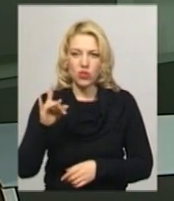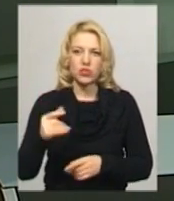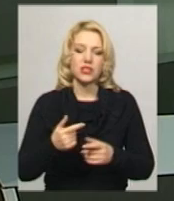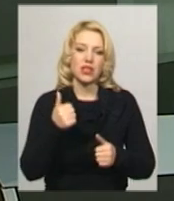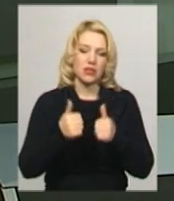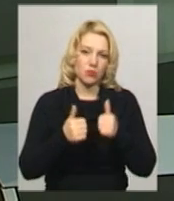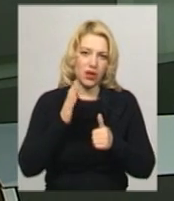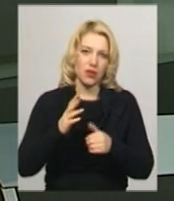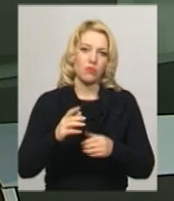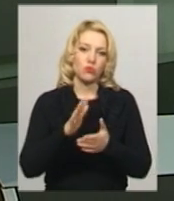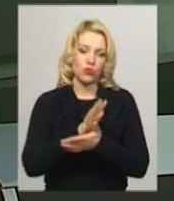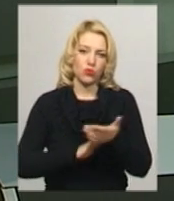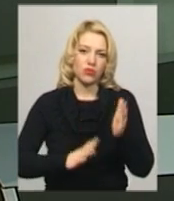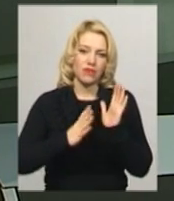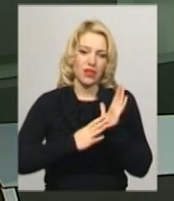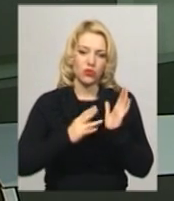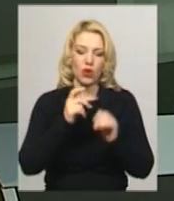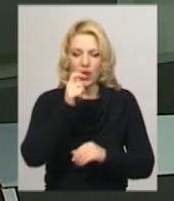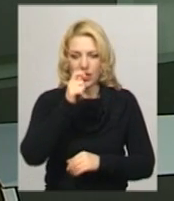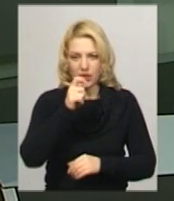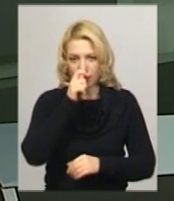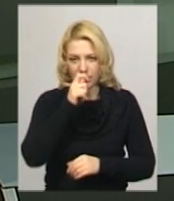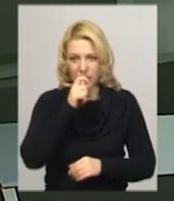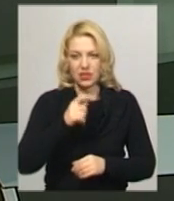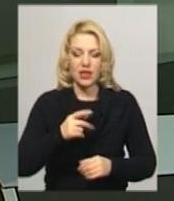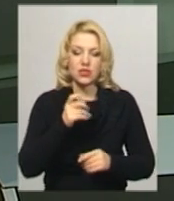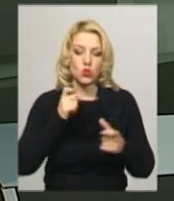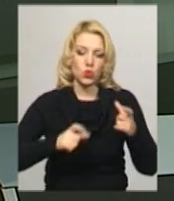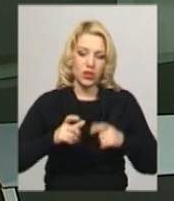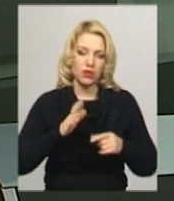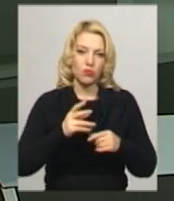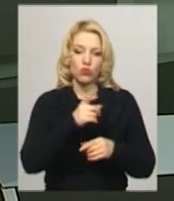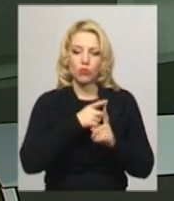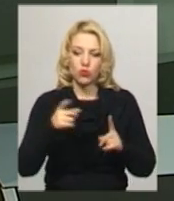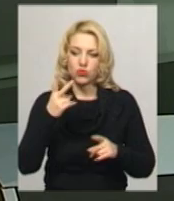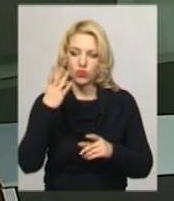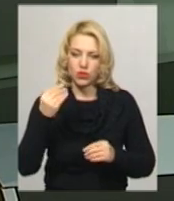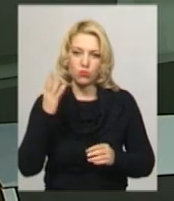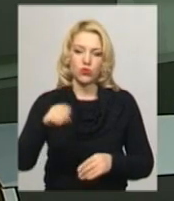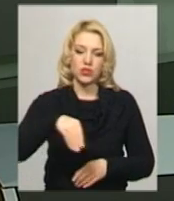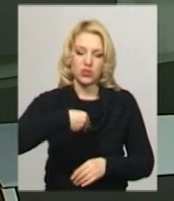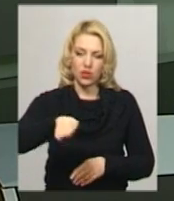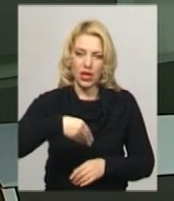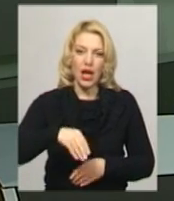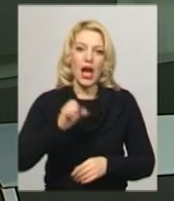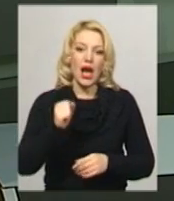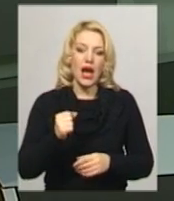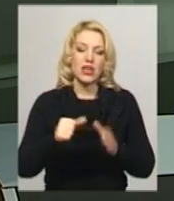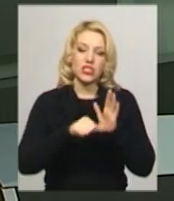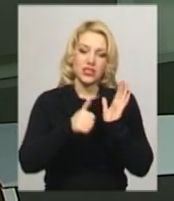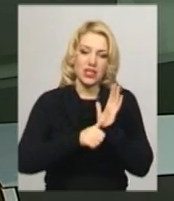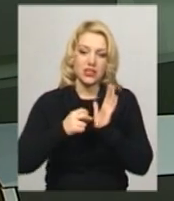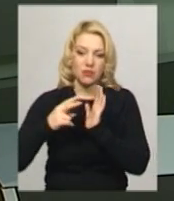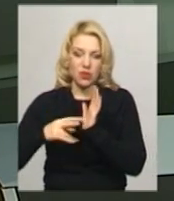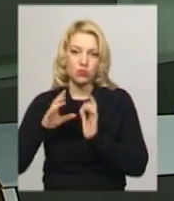продовжаться 9 квітня. Студенти коледжів впродовж двох днів гратимуть у настільний теніс, а 16 та 17 квітня відбудуться змагання